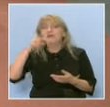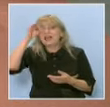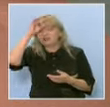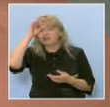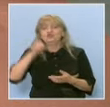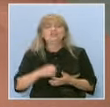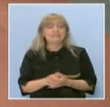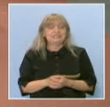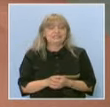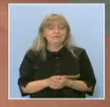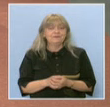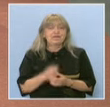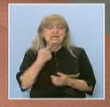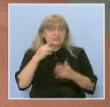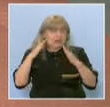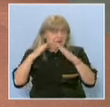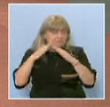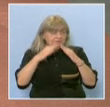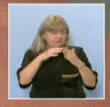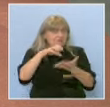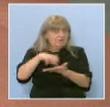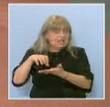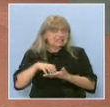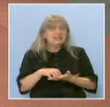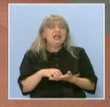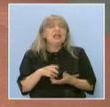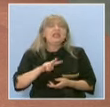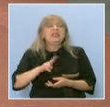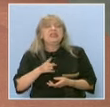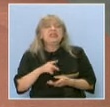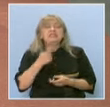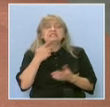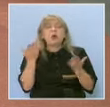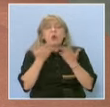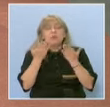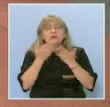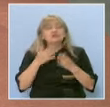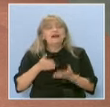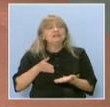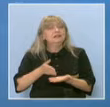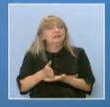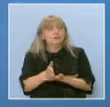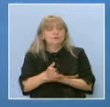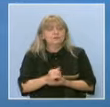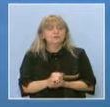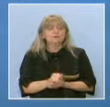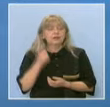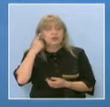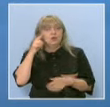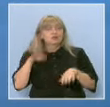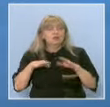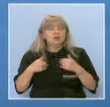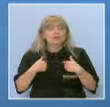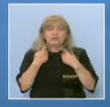подобряване на самата база или за образователния процес? Еми, според